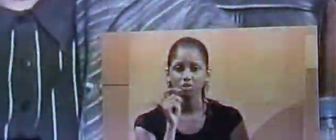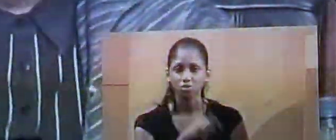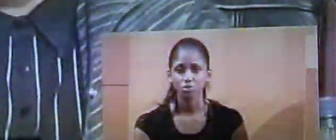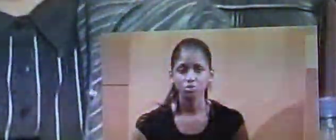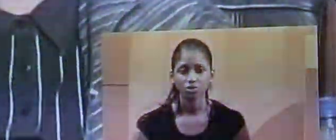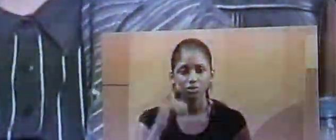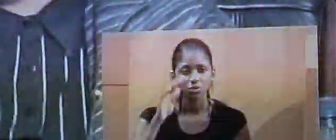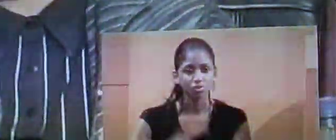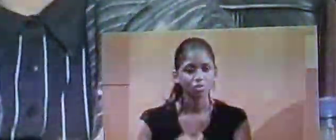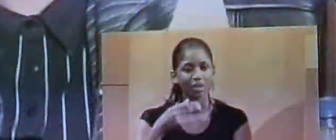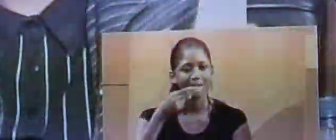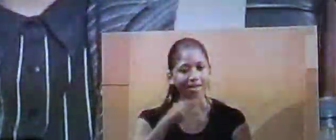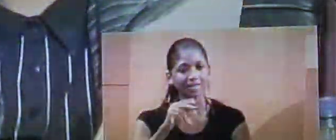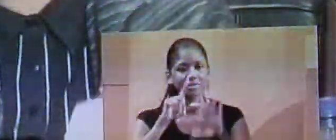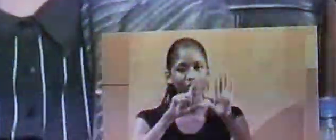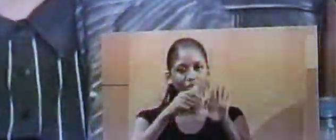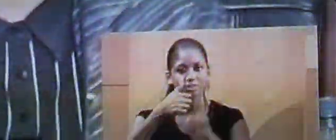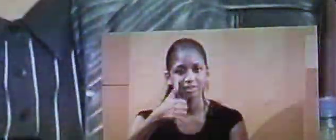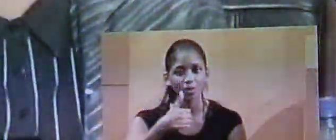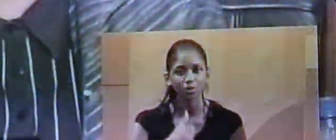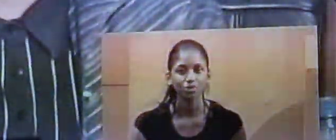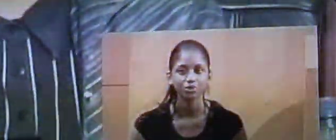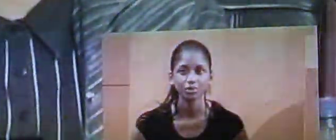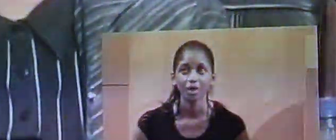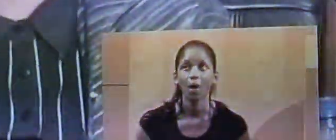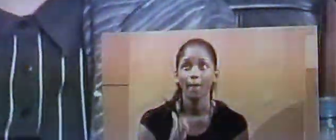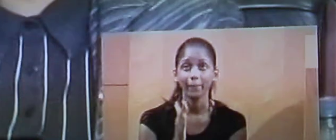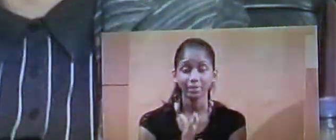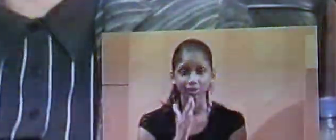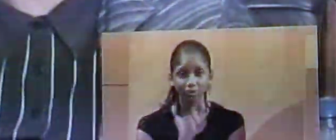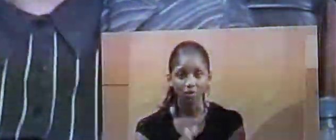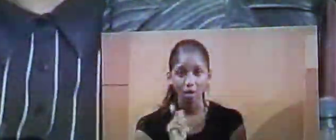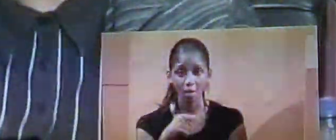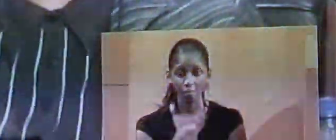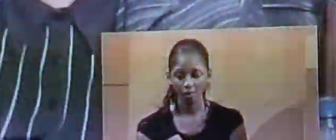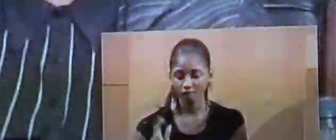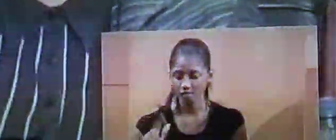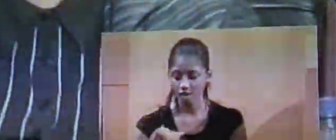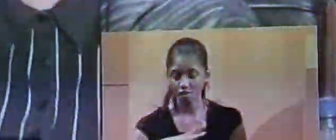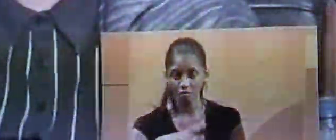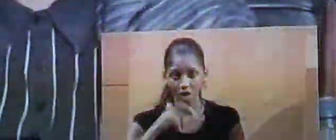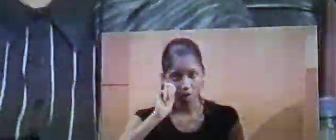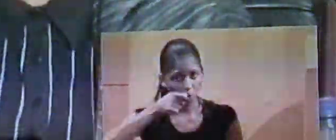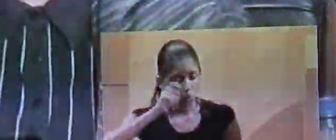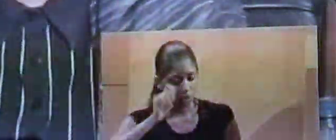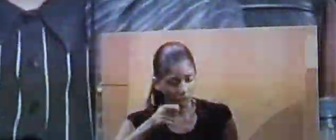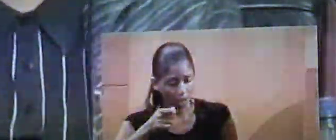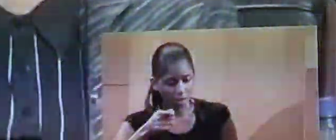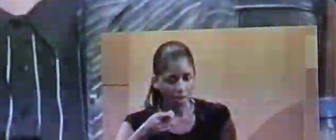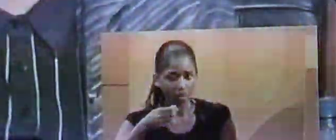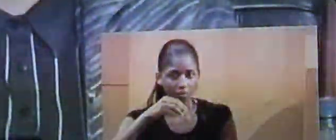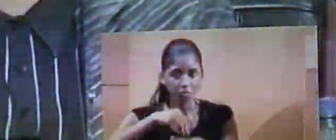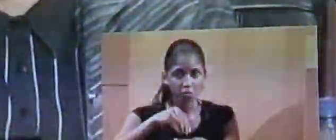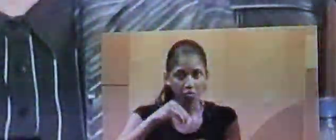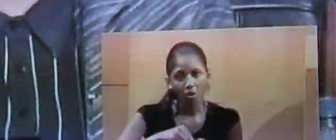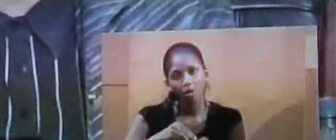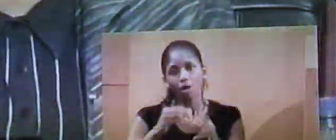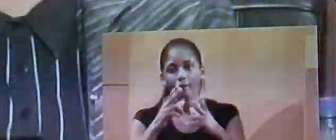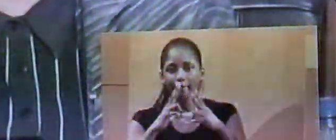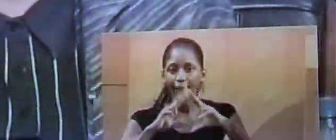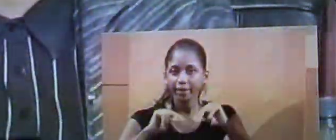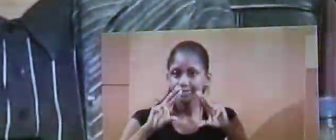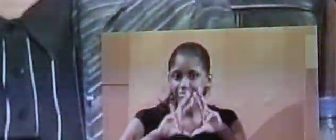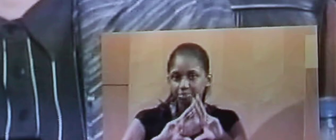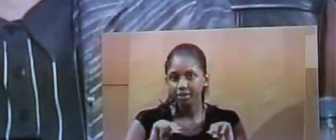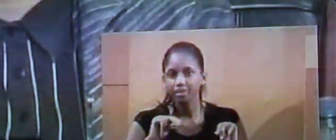M71. Parce qu'on va avoir un audit qui va vous parler, en long et en large,